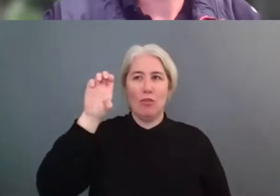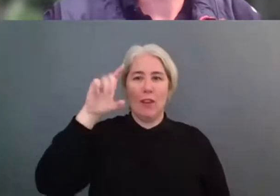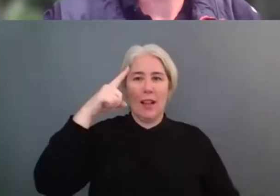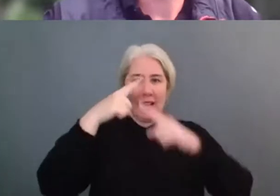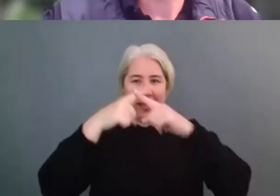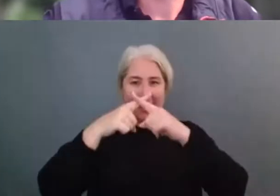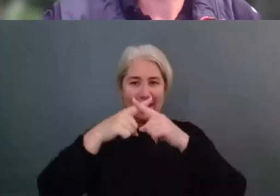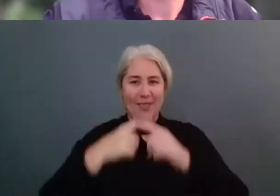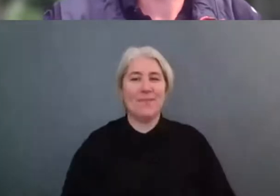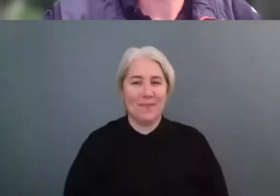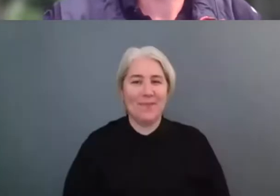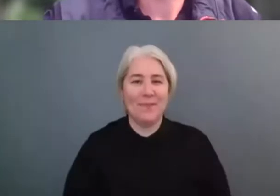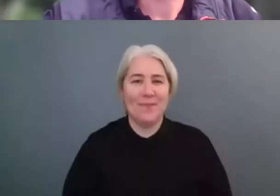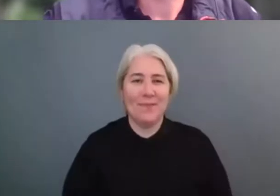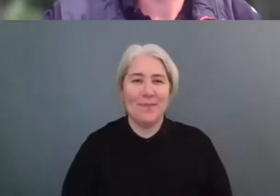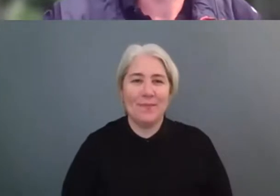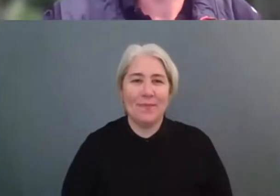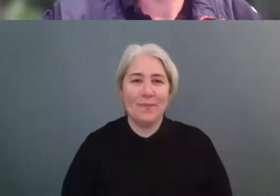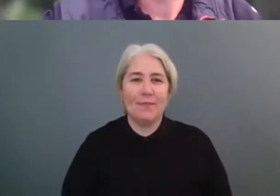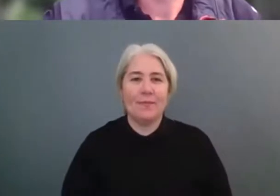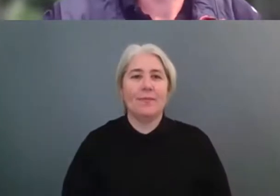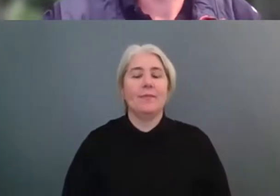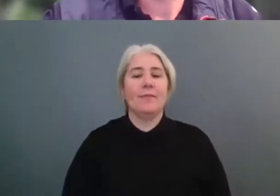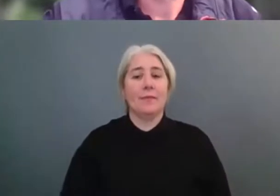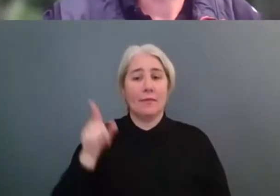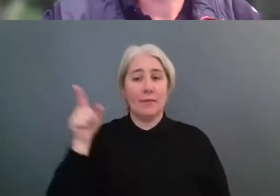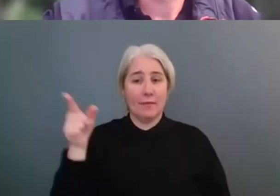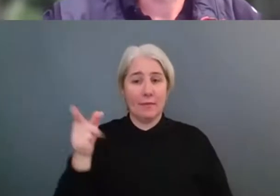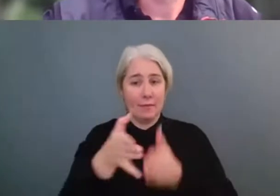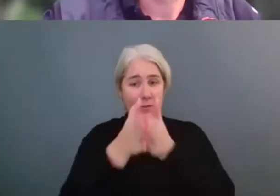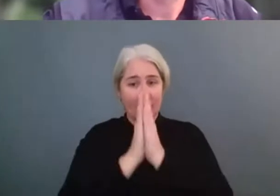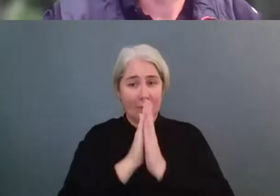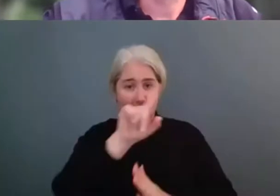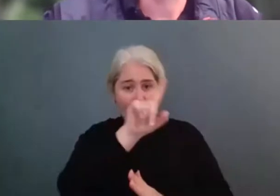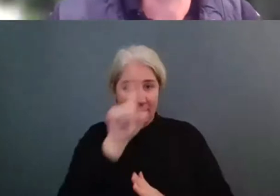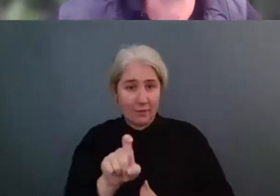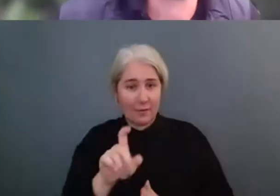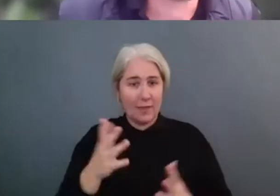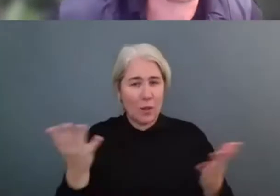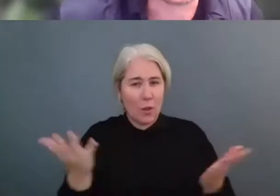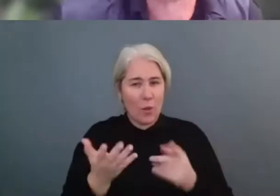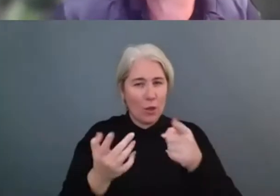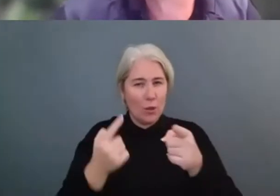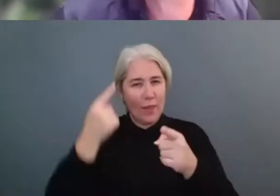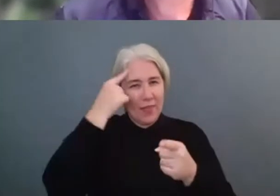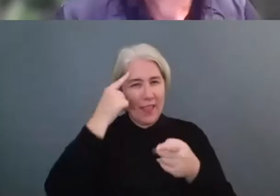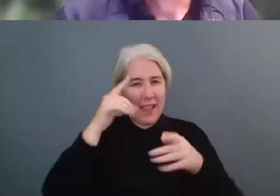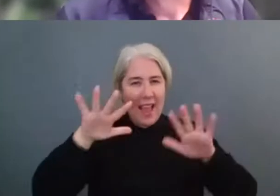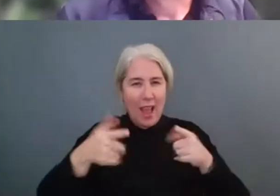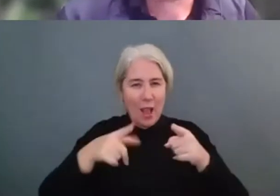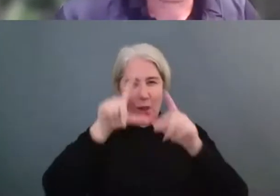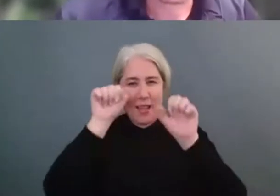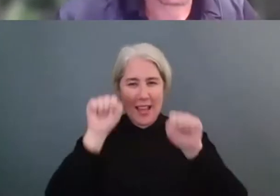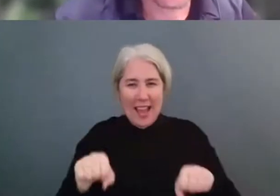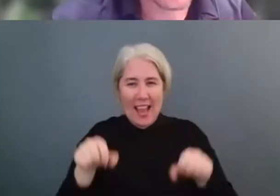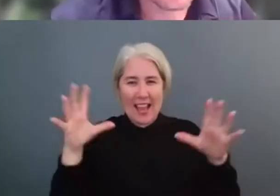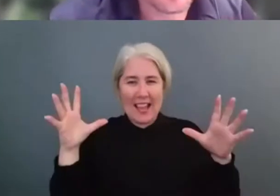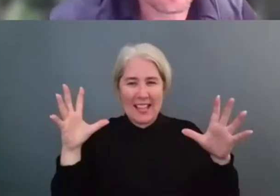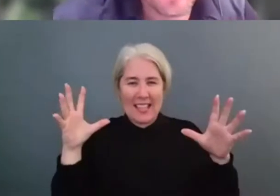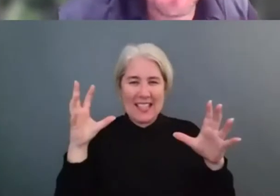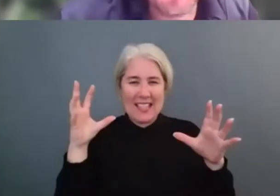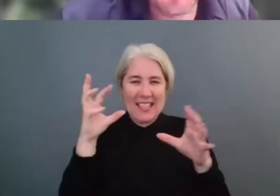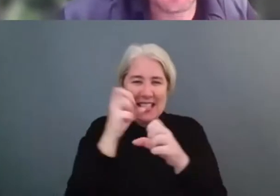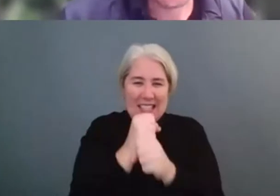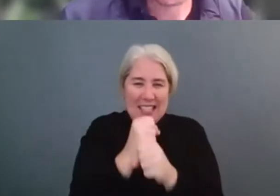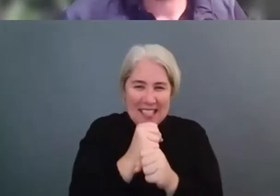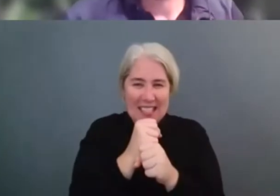ta vision sur sur sur cette problématique là en quelques mots pardon oui alors malheureusement je suis pas un